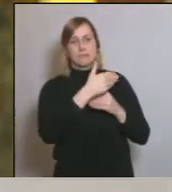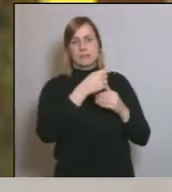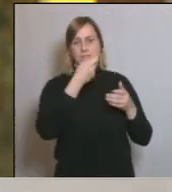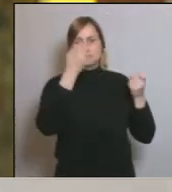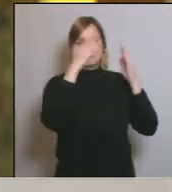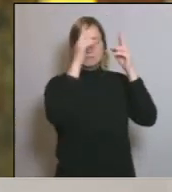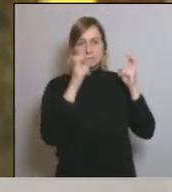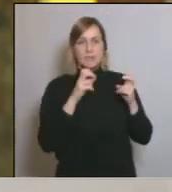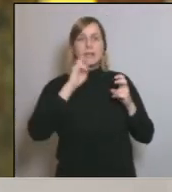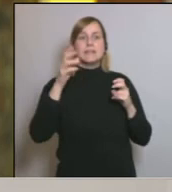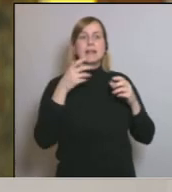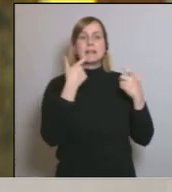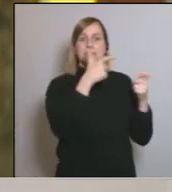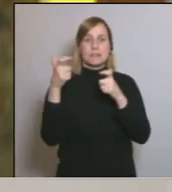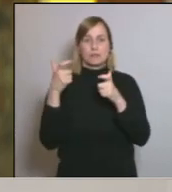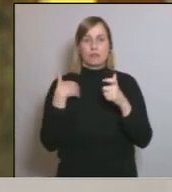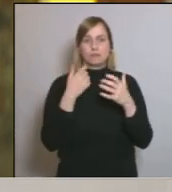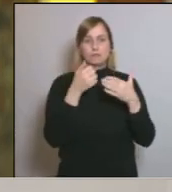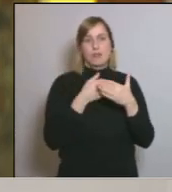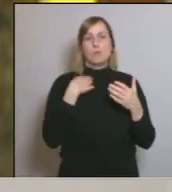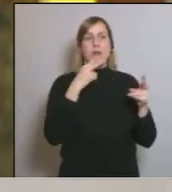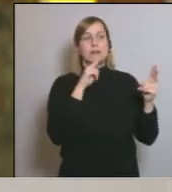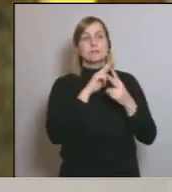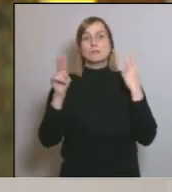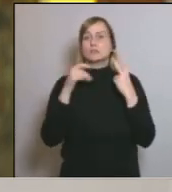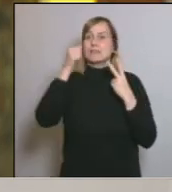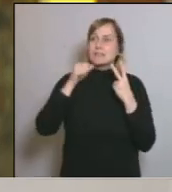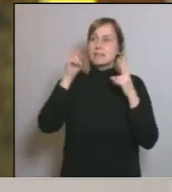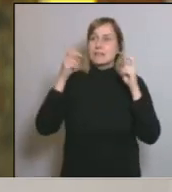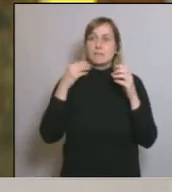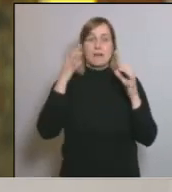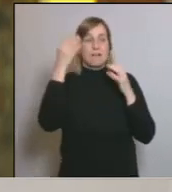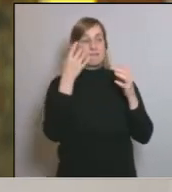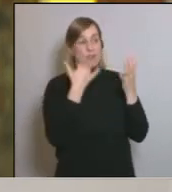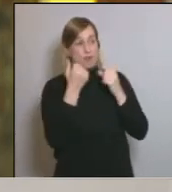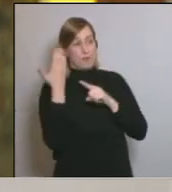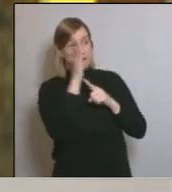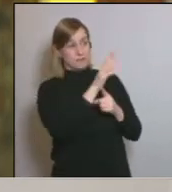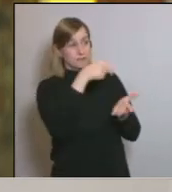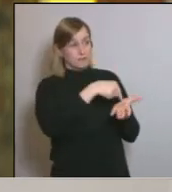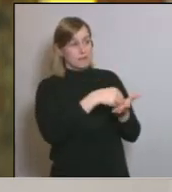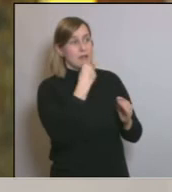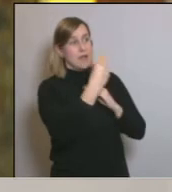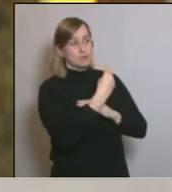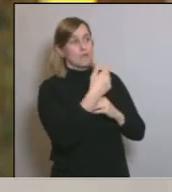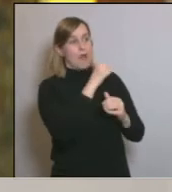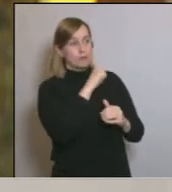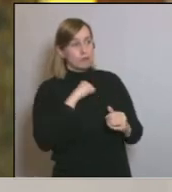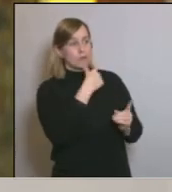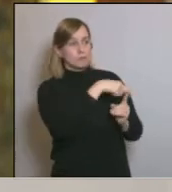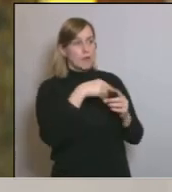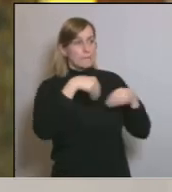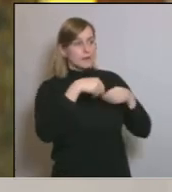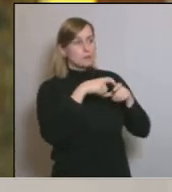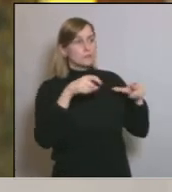segons Pedro Sánchez? Alguna resposta concreta del president Sánchez a les mesures econòmiques que ha reclamat com les ajudes a autònoms i sobre el material a